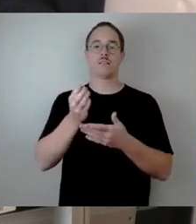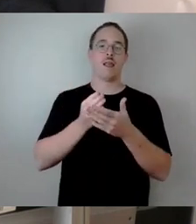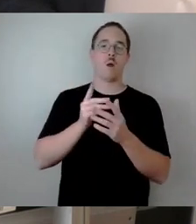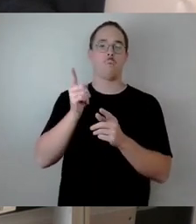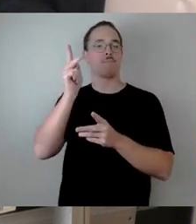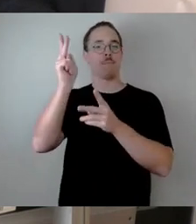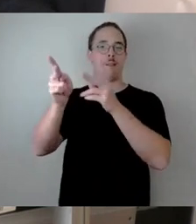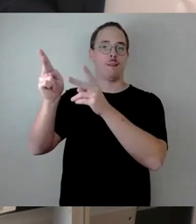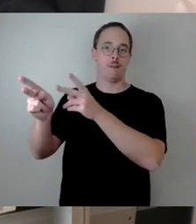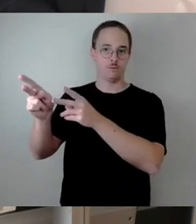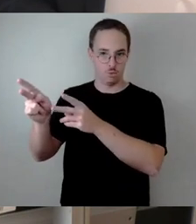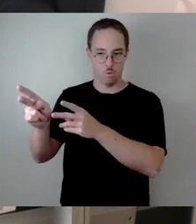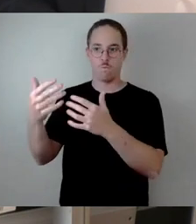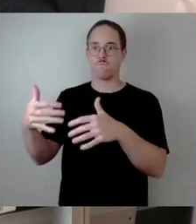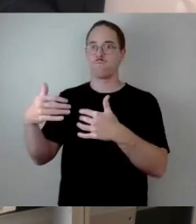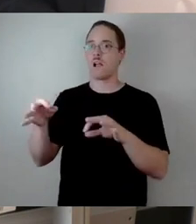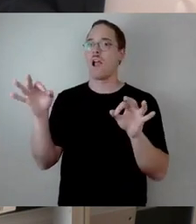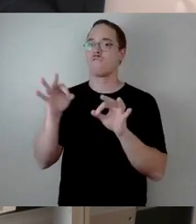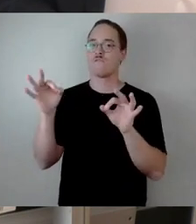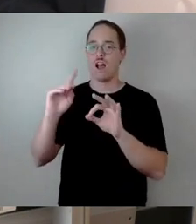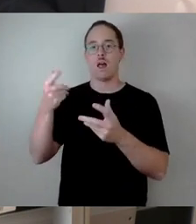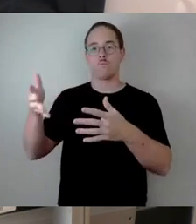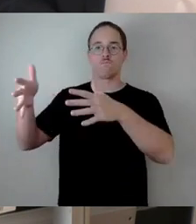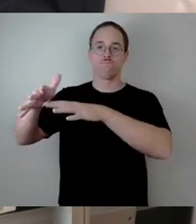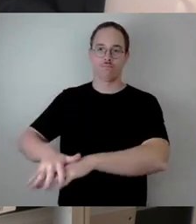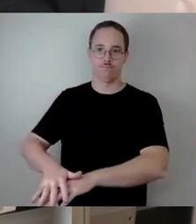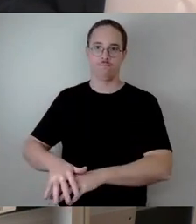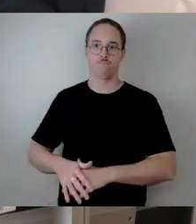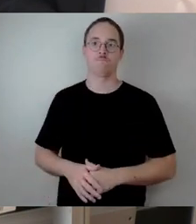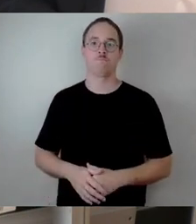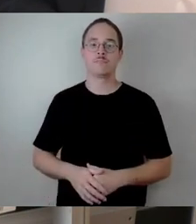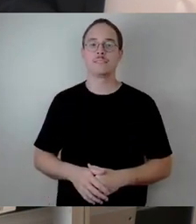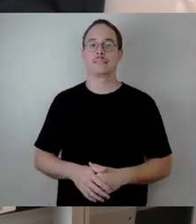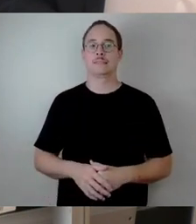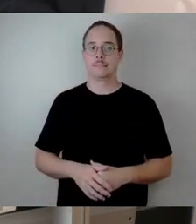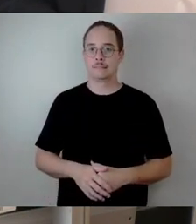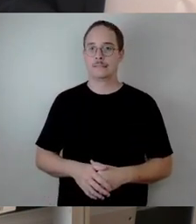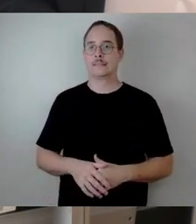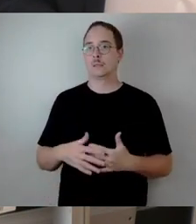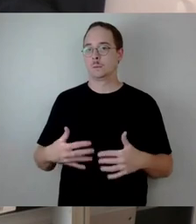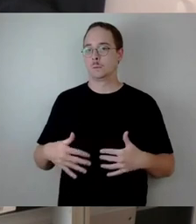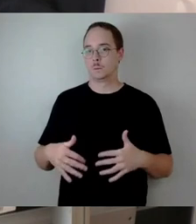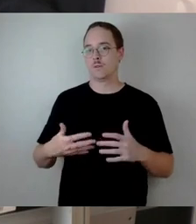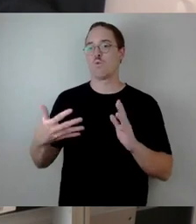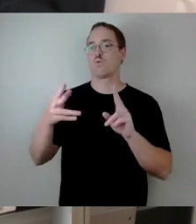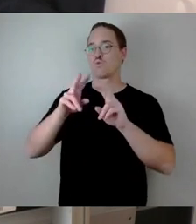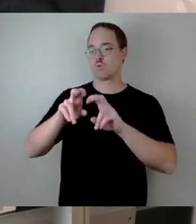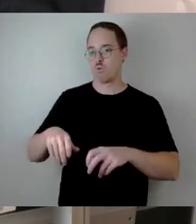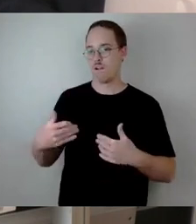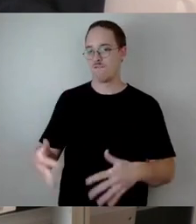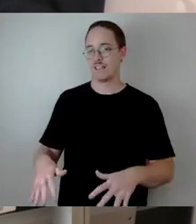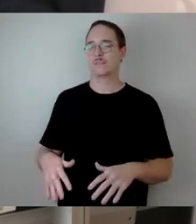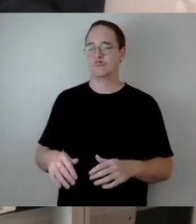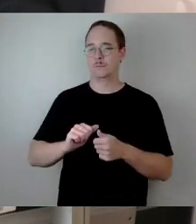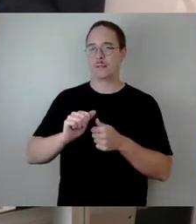letzten Untersuchungen ergeben. Es hängt alles an dem seidenen Faden. Wir haben diese Brücke, die ja insgesamt